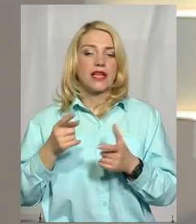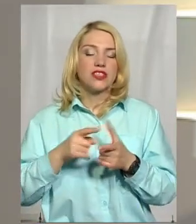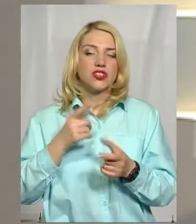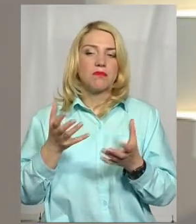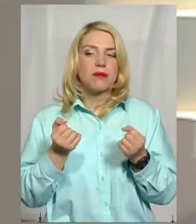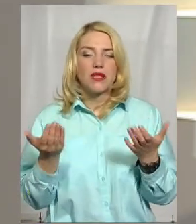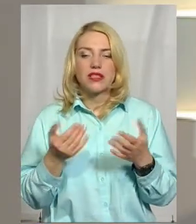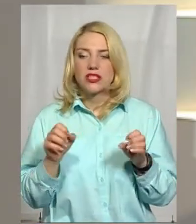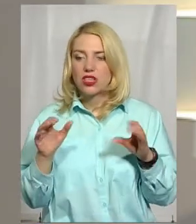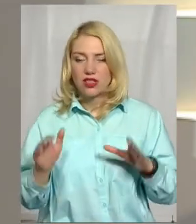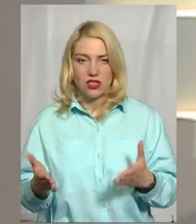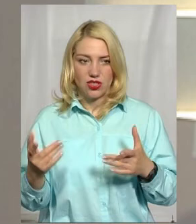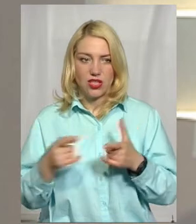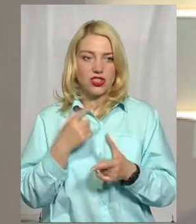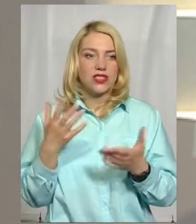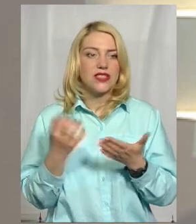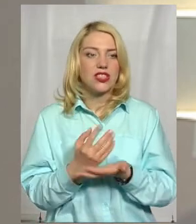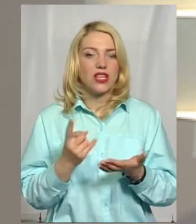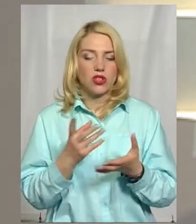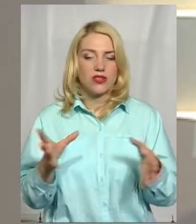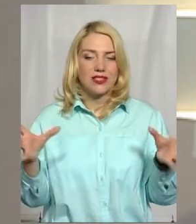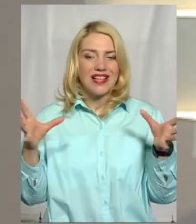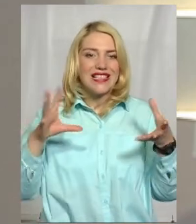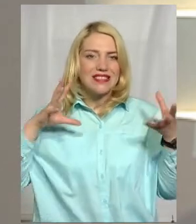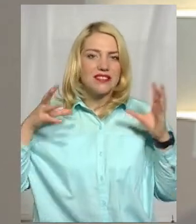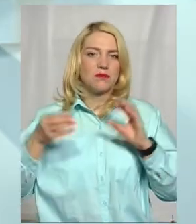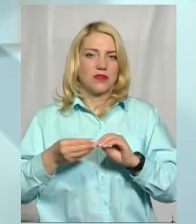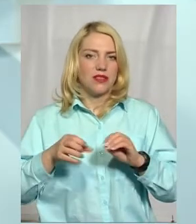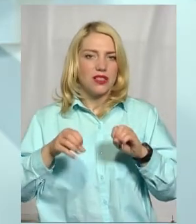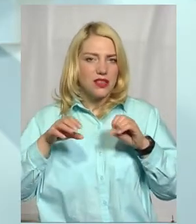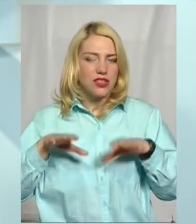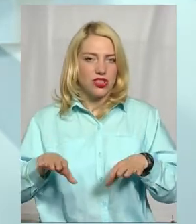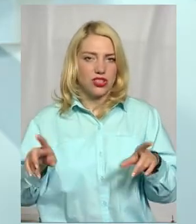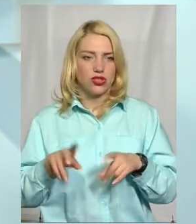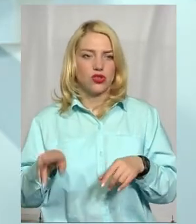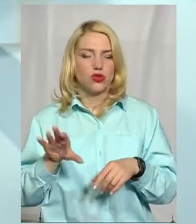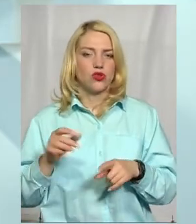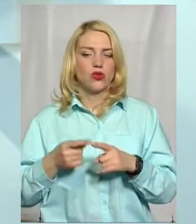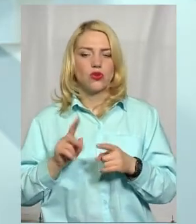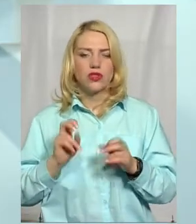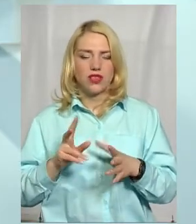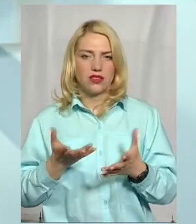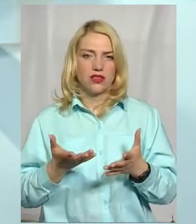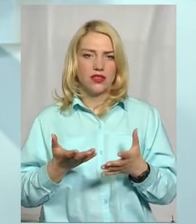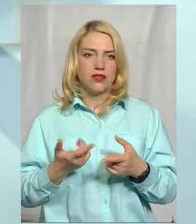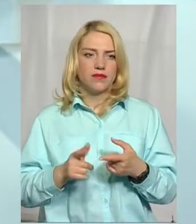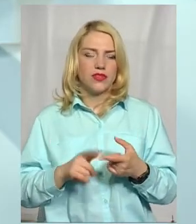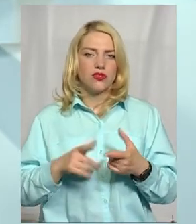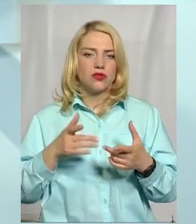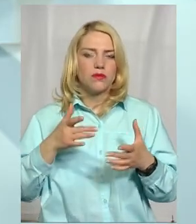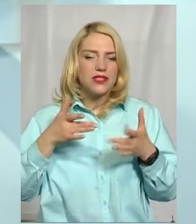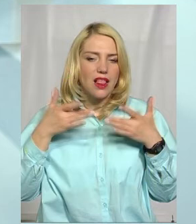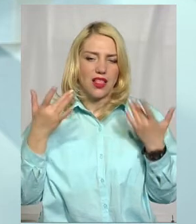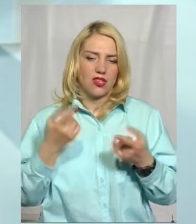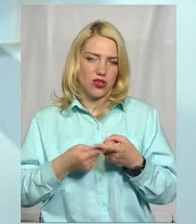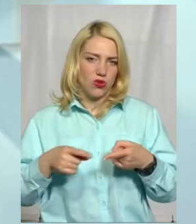якісь спільні отакі рішення стосовно того, щоб якось амортизувати оці складні